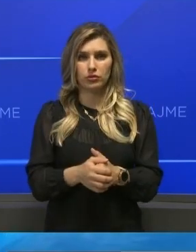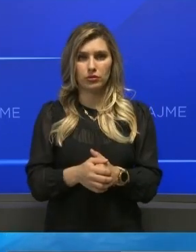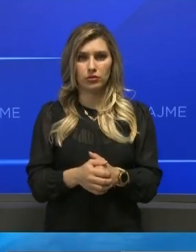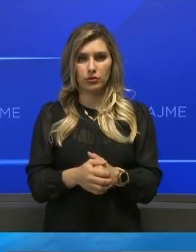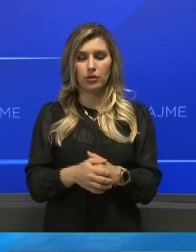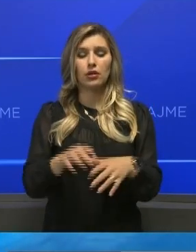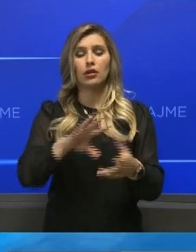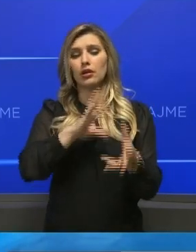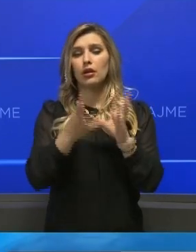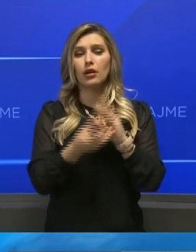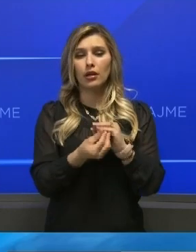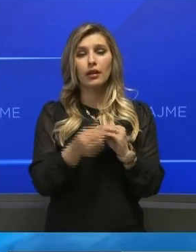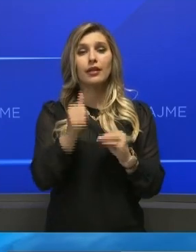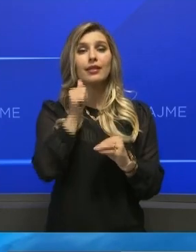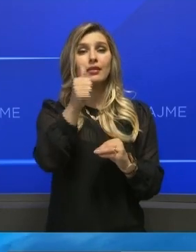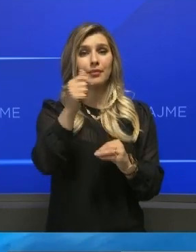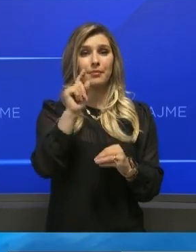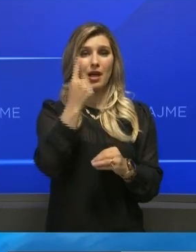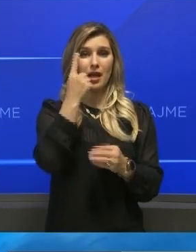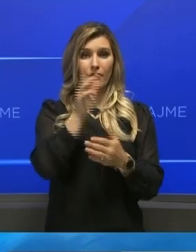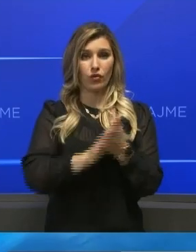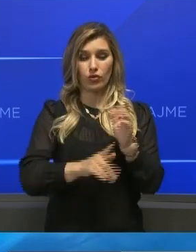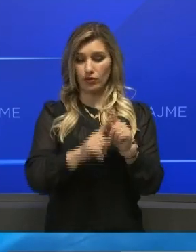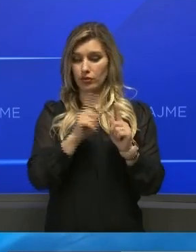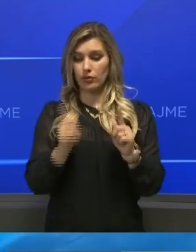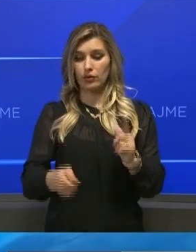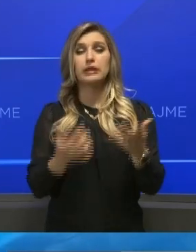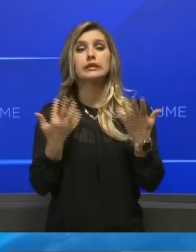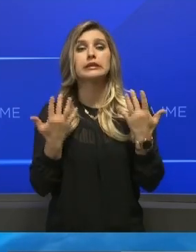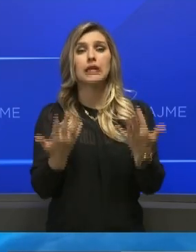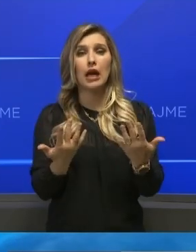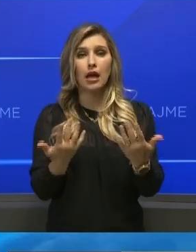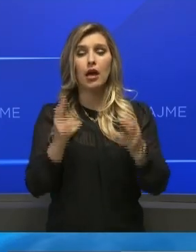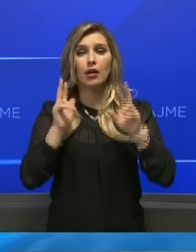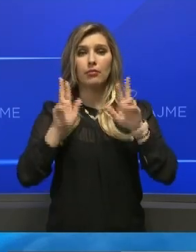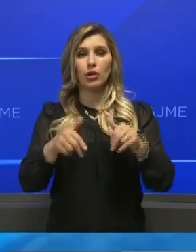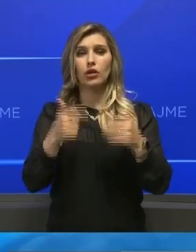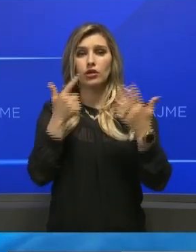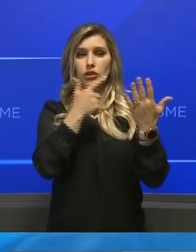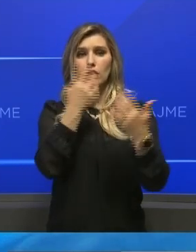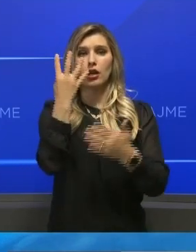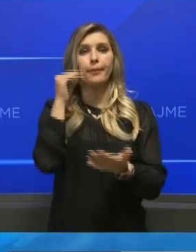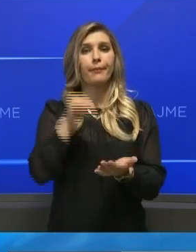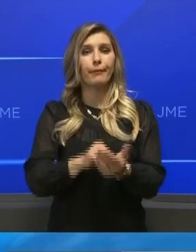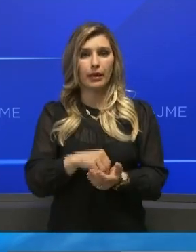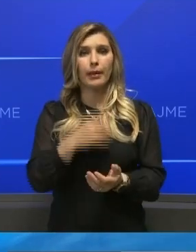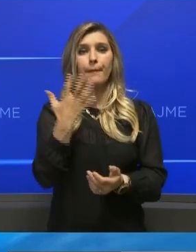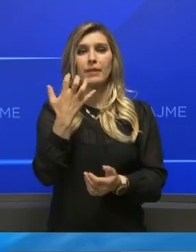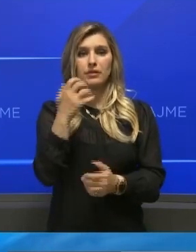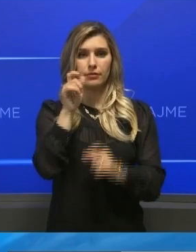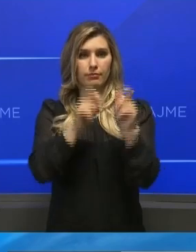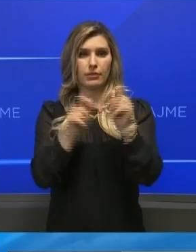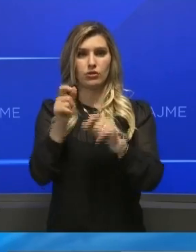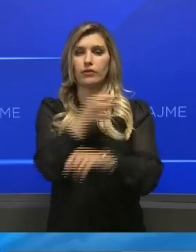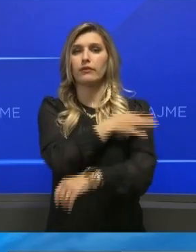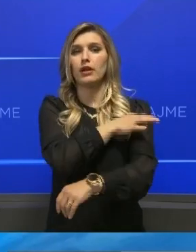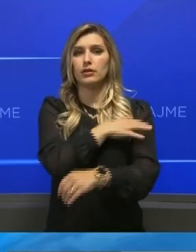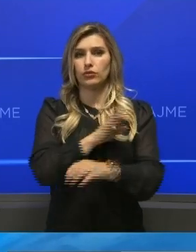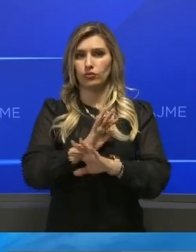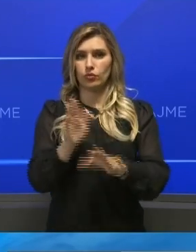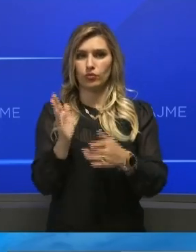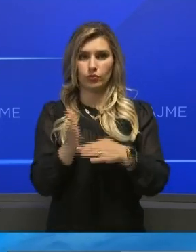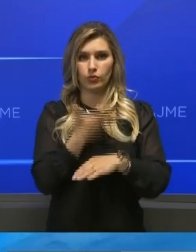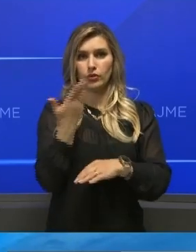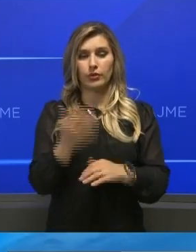totali për gjithë shumë, dita parë vaksinimi dhe në të qastë që ne flasim, atër kemi rrëth 7.400 të vaksinuar dhe